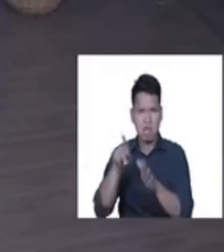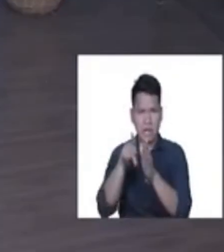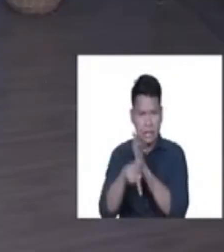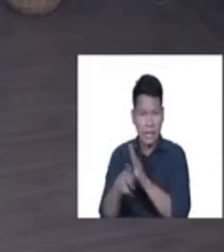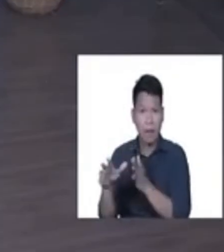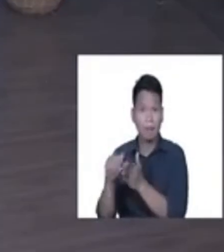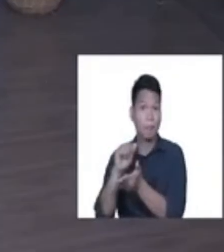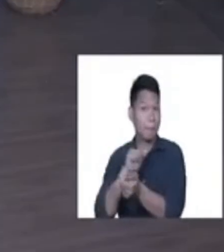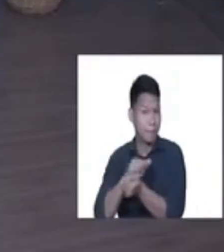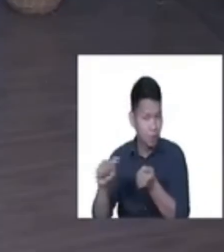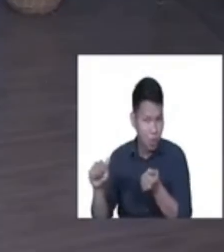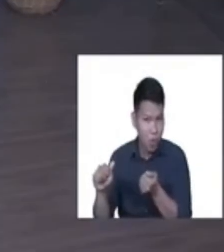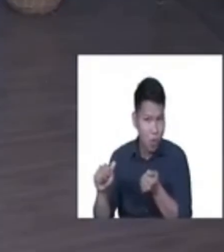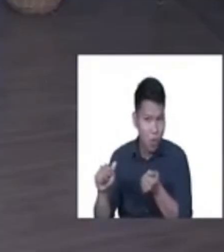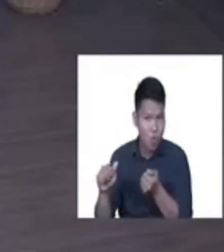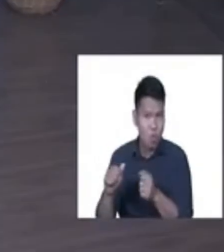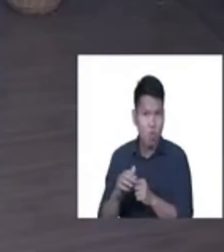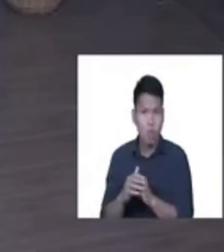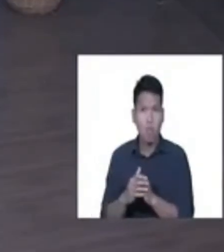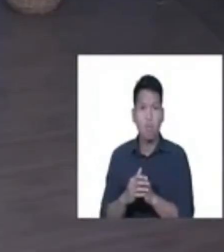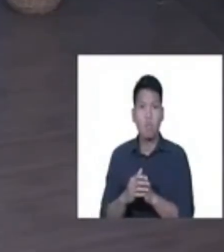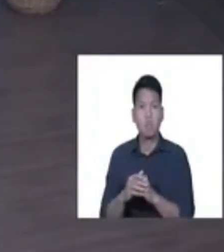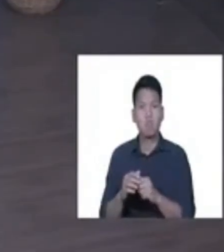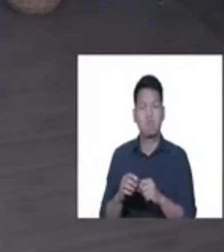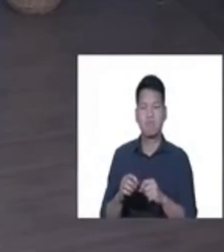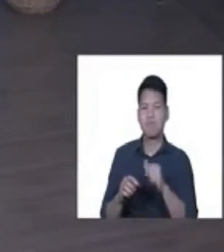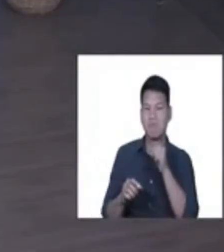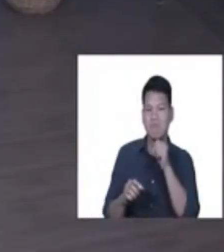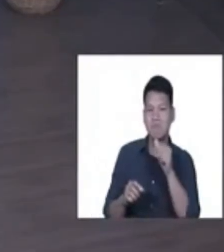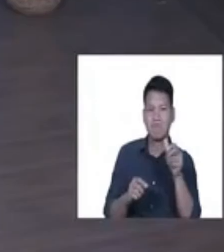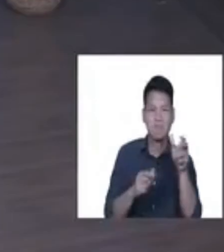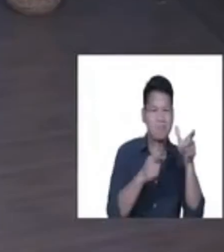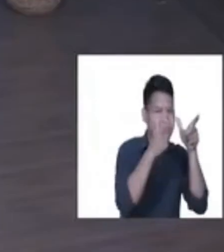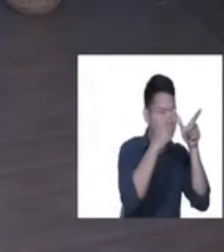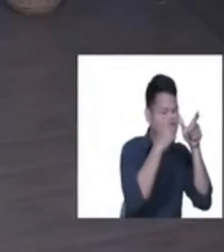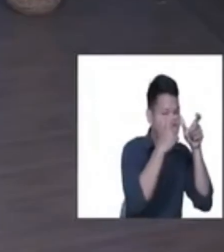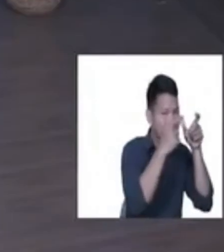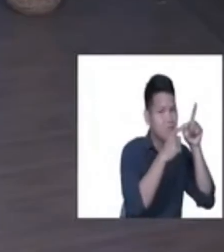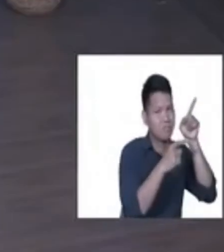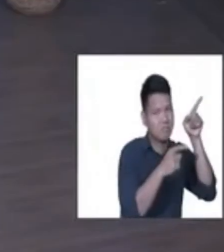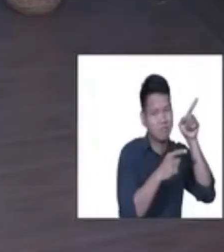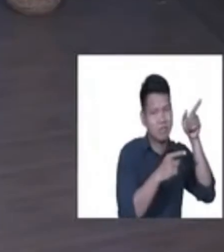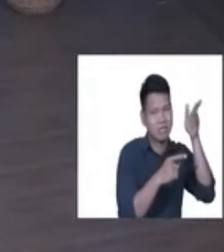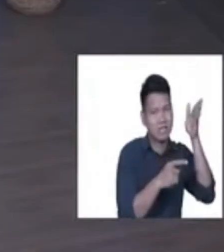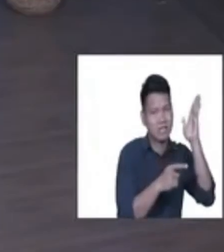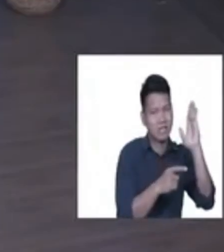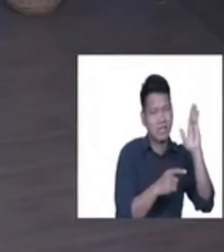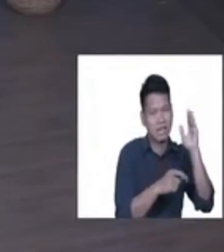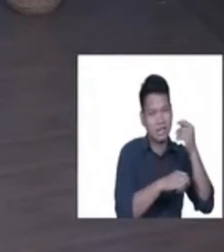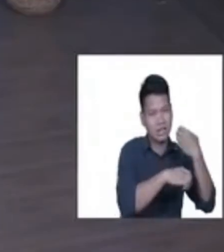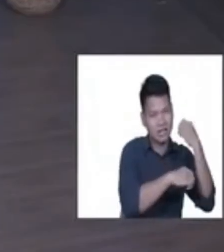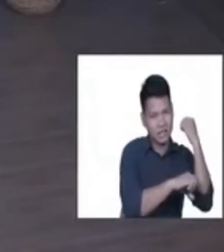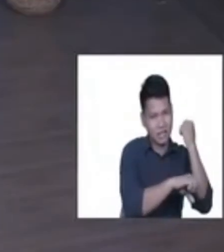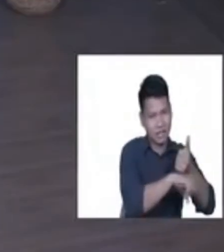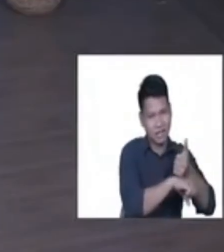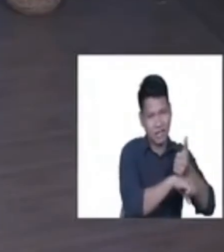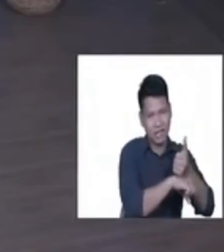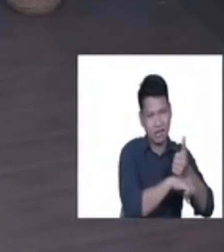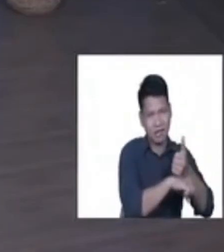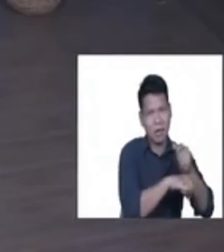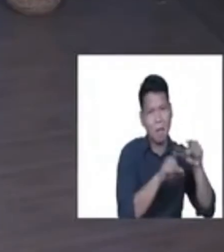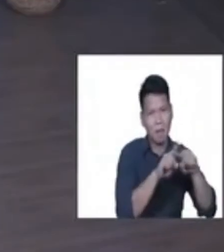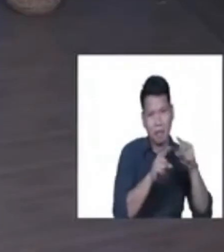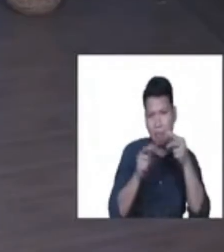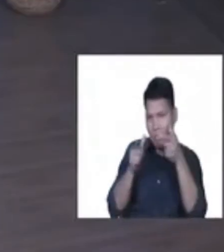at to destroy. Hindi sila nanakinig doon sa naglalangka nila na walang iba ang